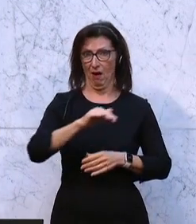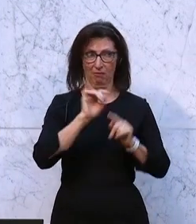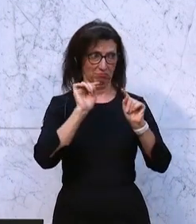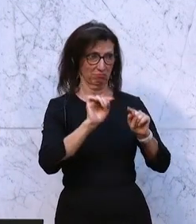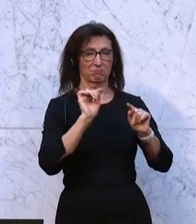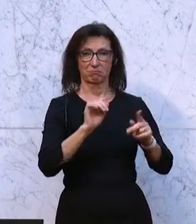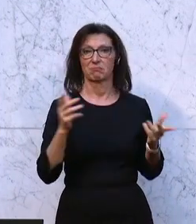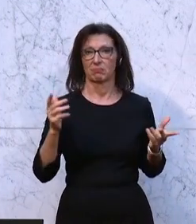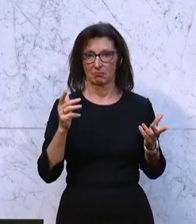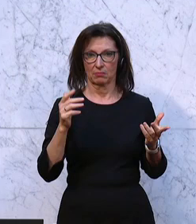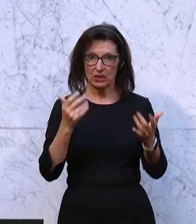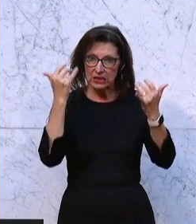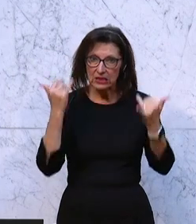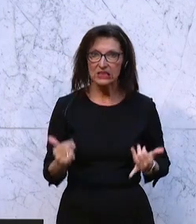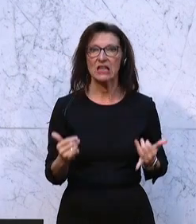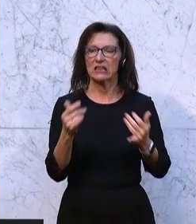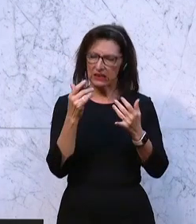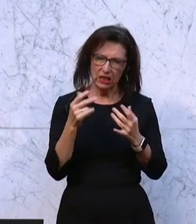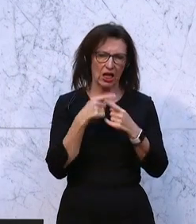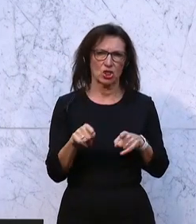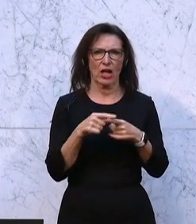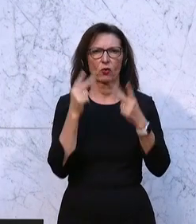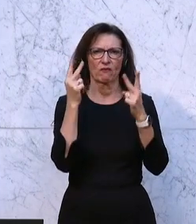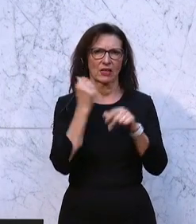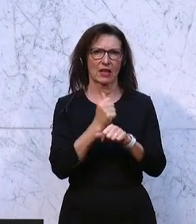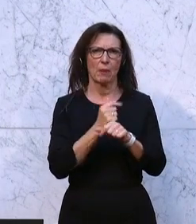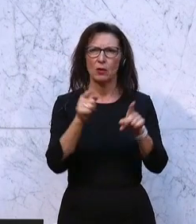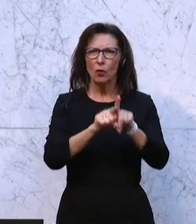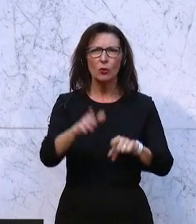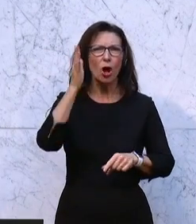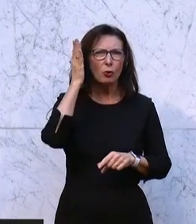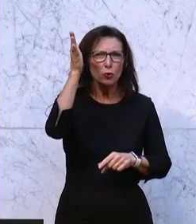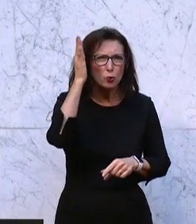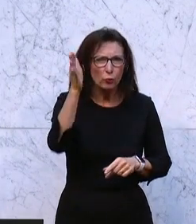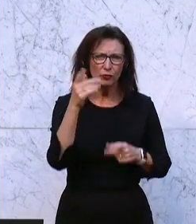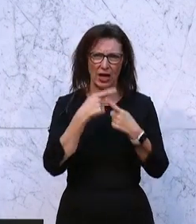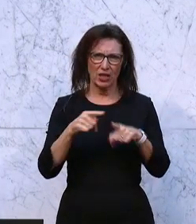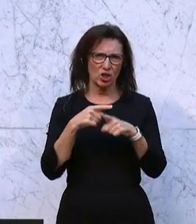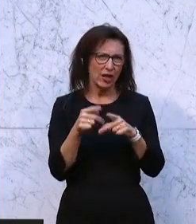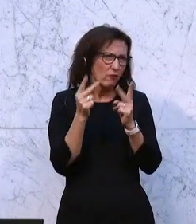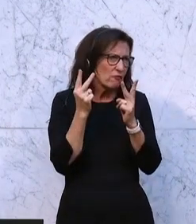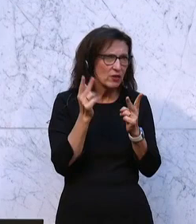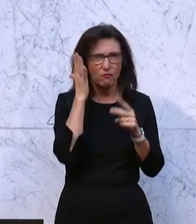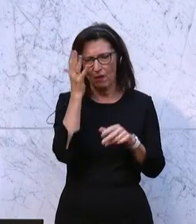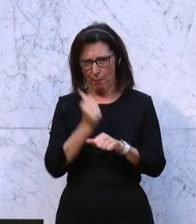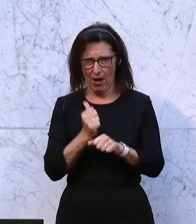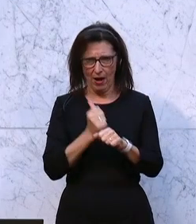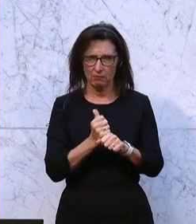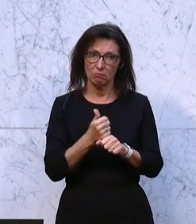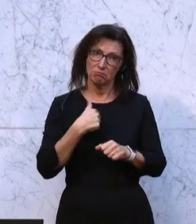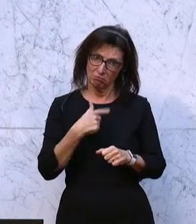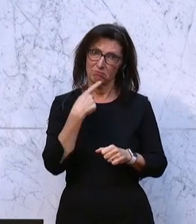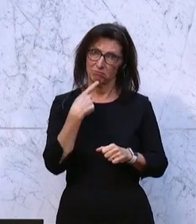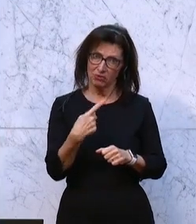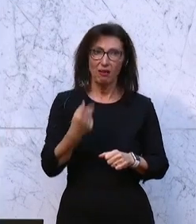Entscheidungen getroffen worden sind und auch in der Zukunft die richtigen Entscheidungen getroffen werden. Und ich sage danke beim